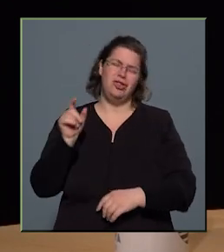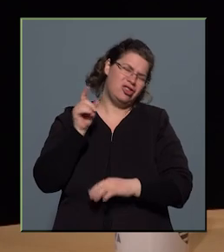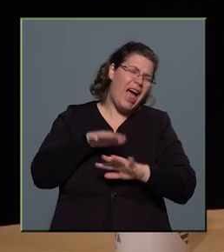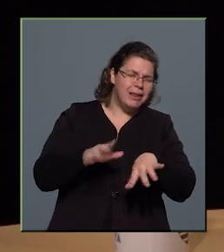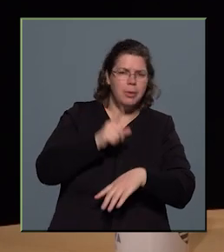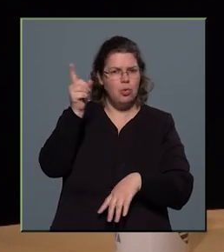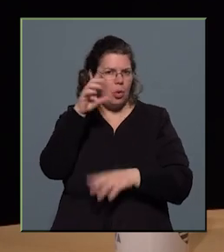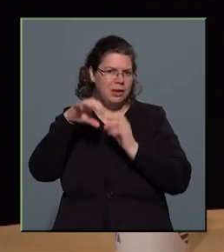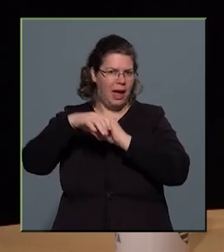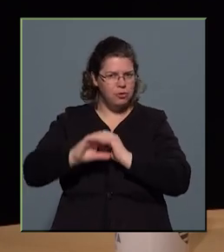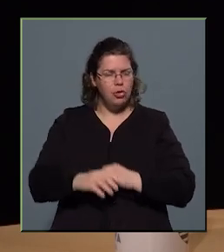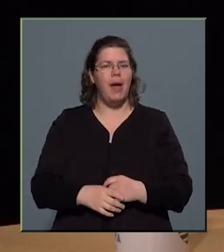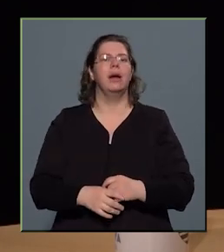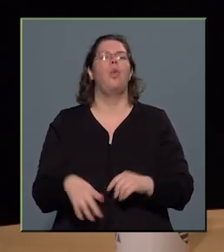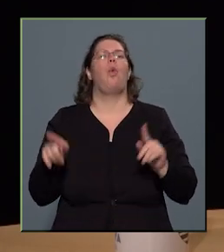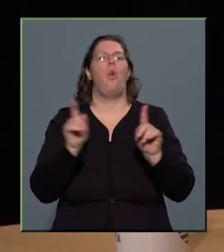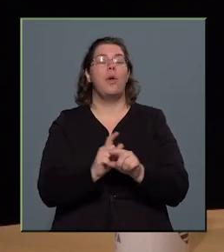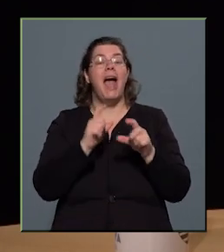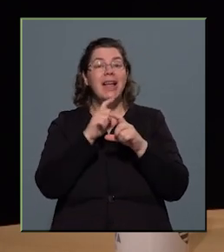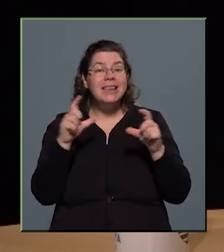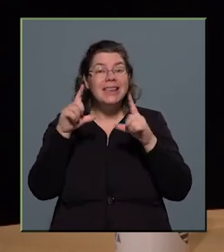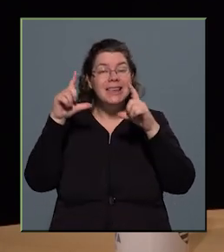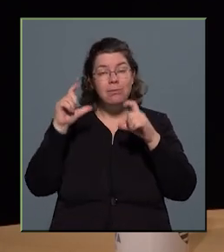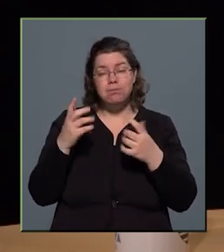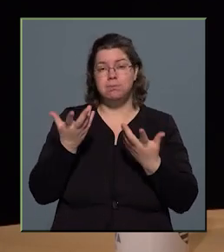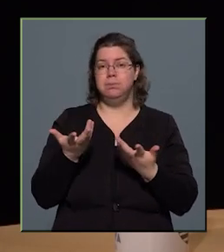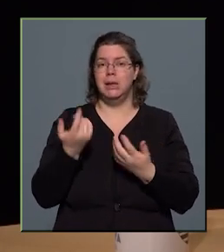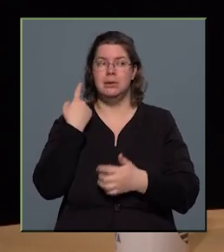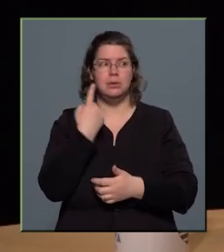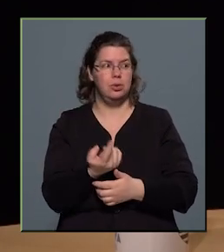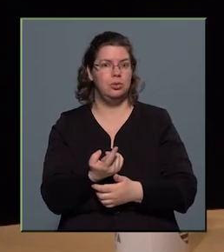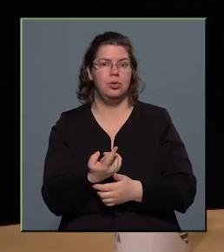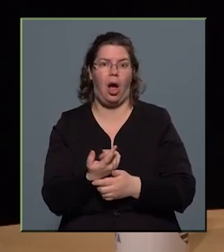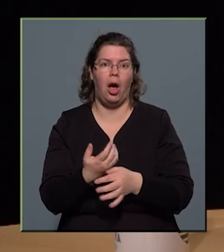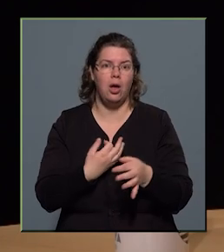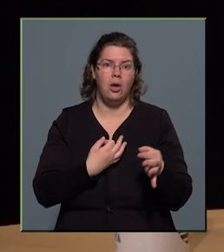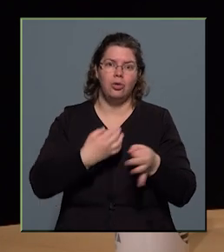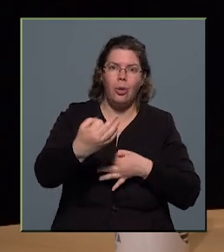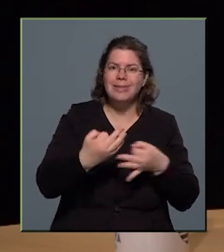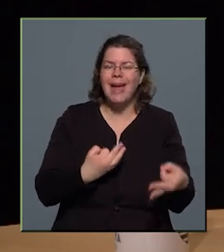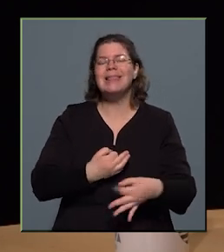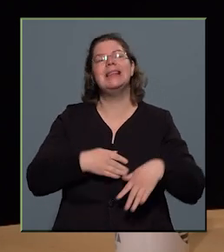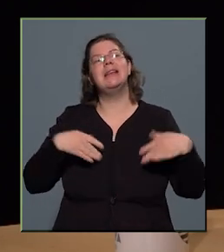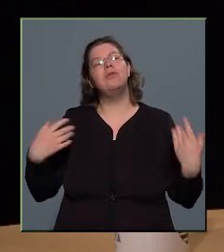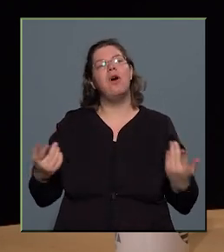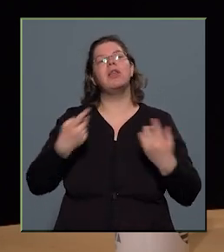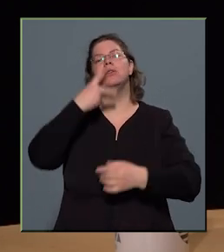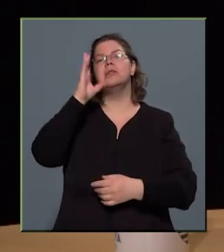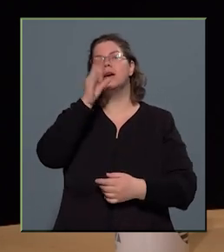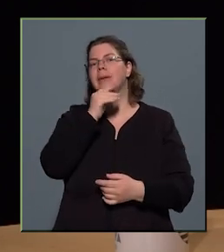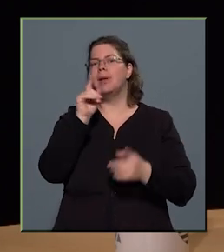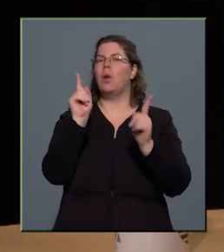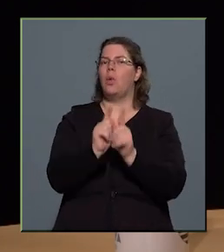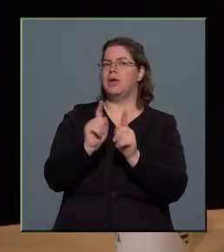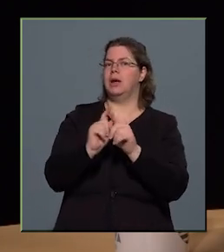Ezek ugyanis olyan képeket tudnak közvetíteni, vagy hát a szakemberek olyan